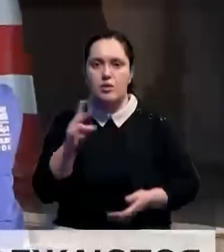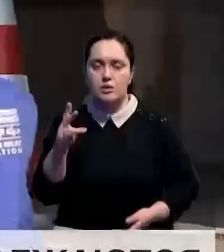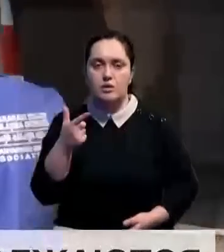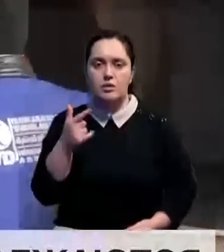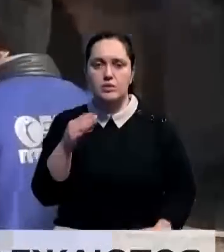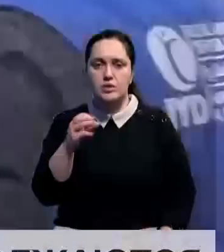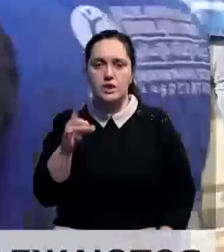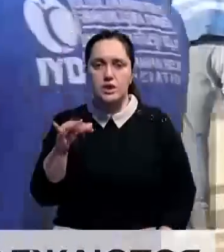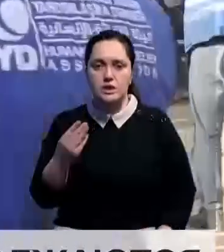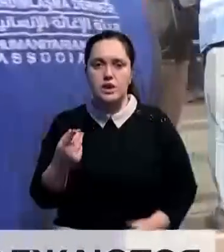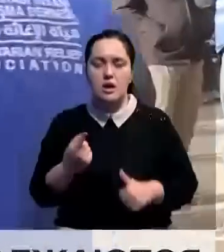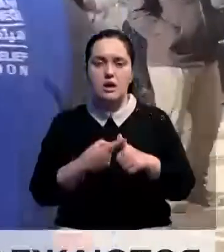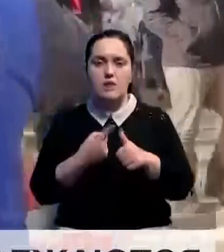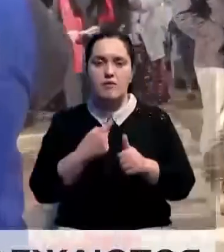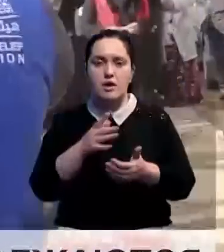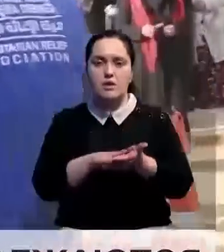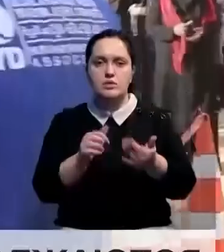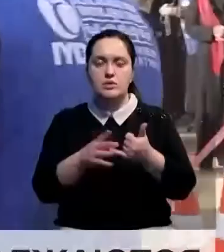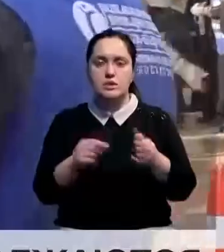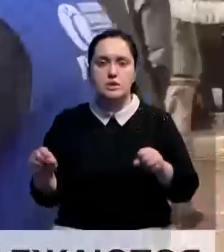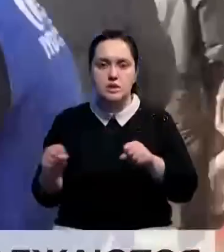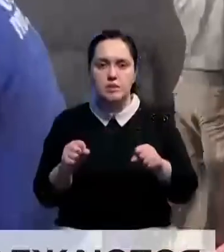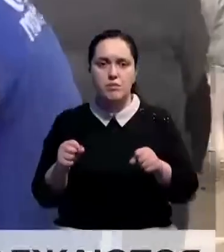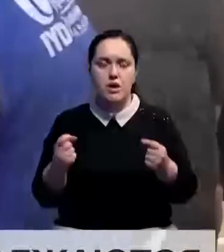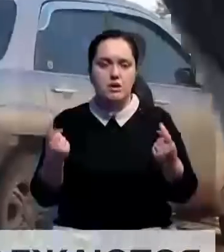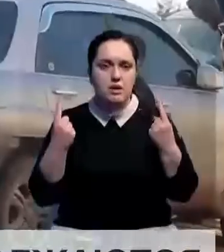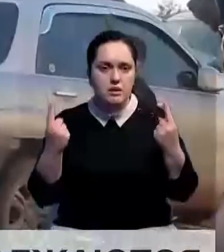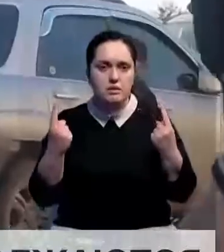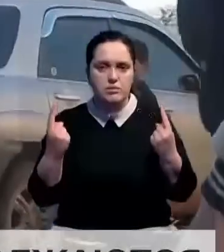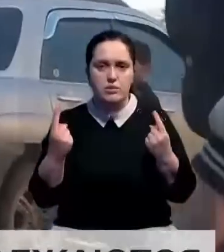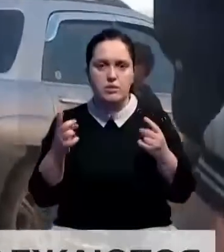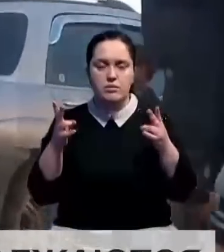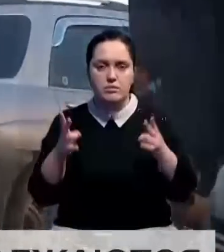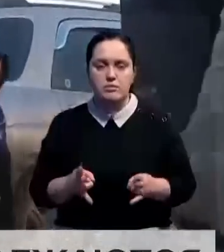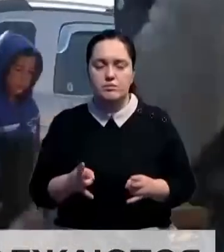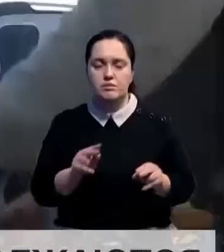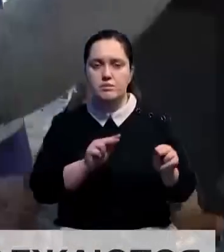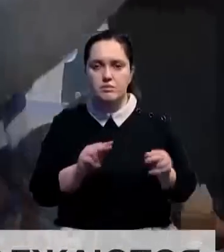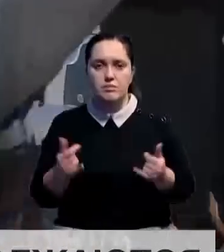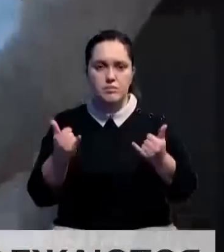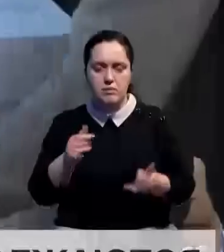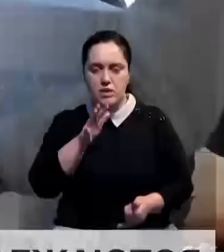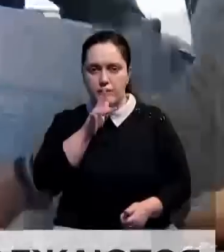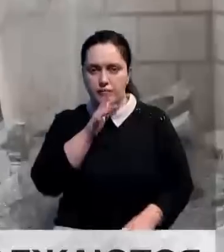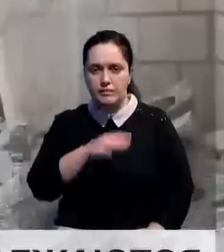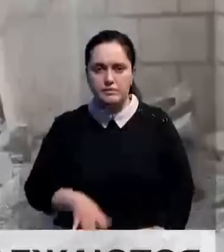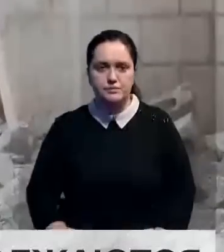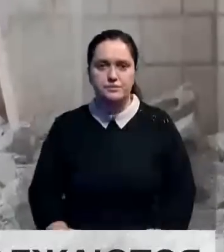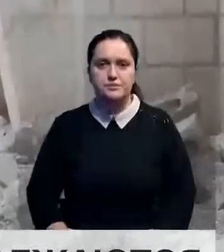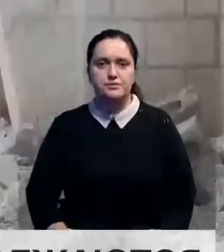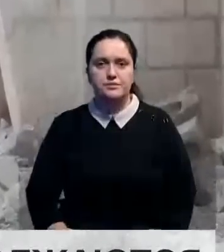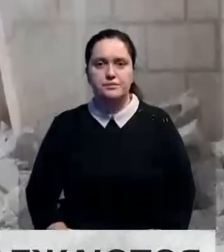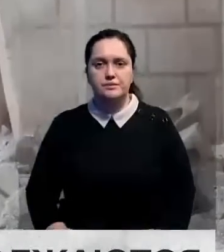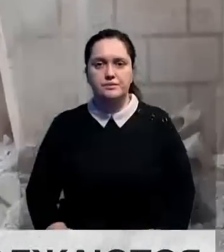А генеральный секретарь ООН Антонио Гутерыч назвал разрушительное землетрясение одним из крупнейших стихийных бедствий современности.